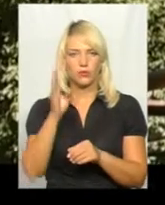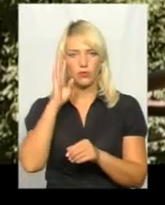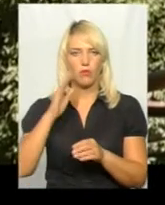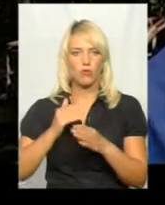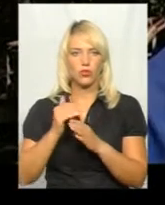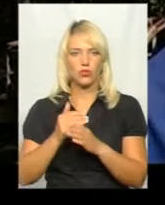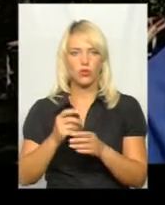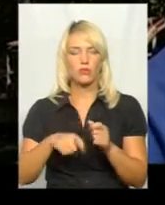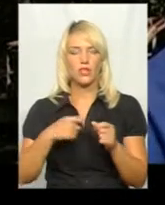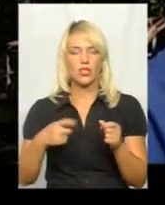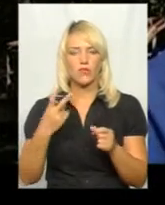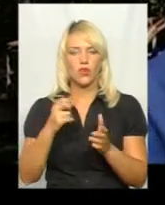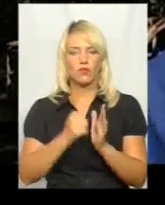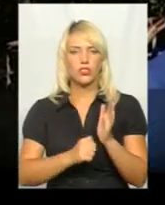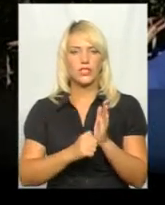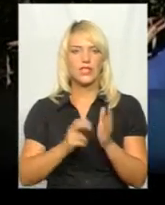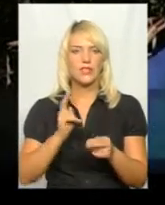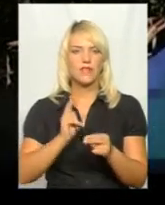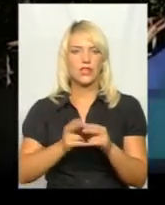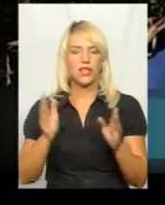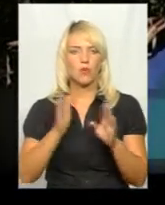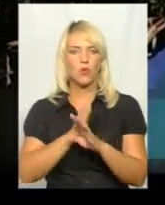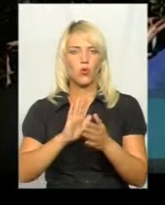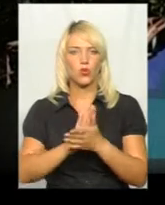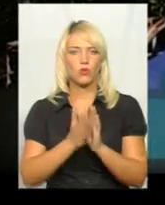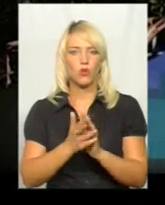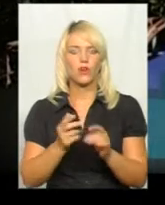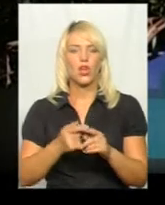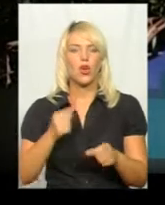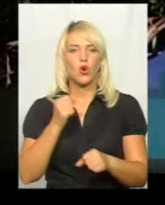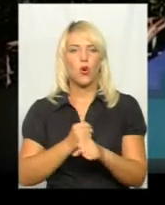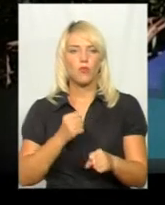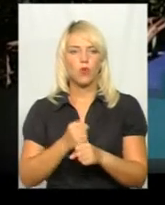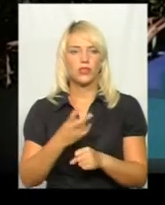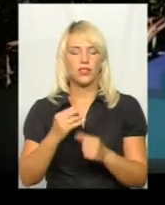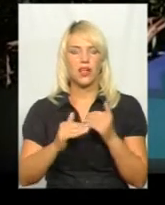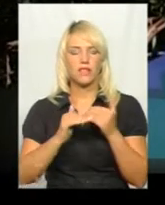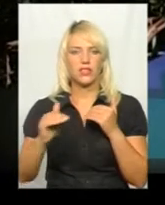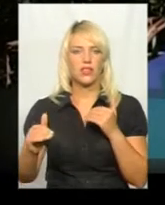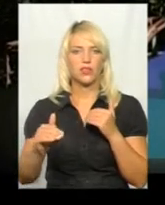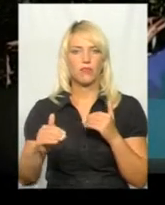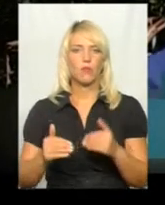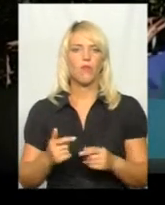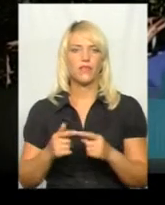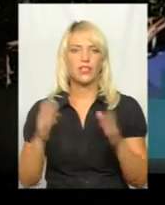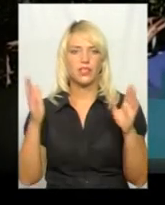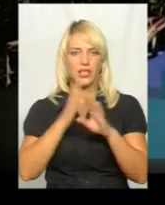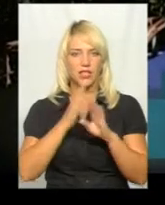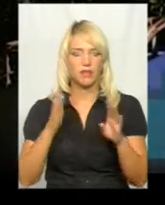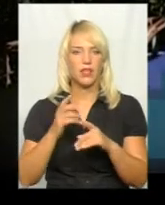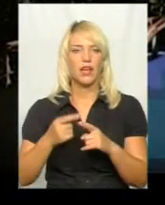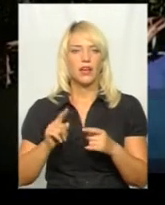двох причин. Перше, завадили погодні умови, так як робота на відкритому повітрі. І